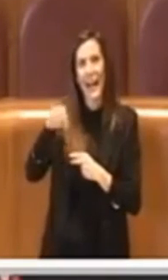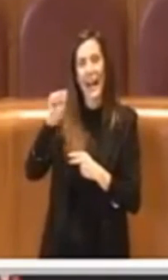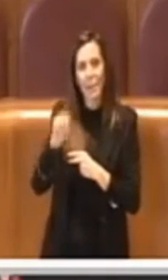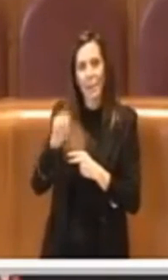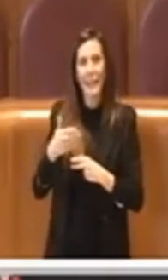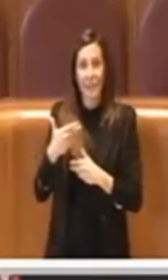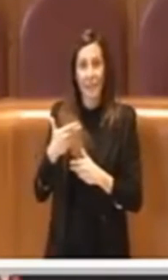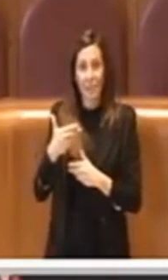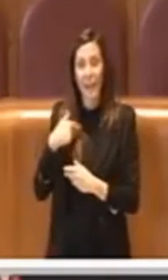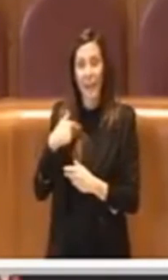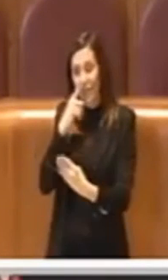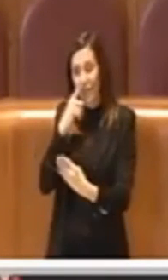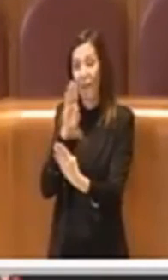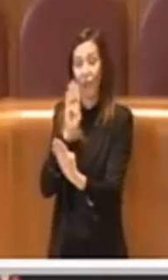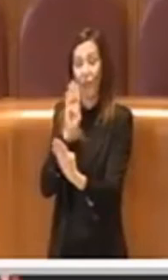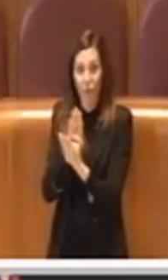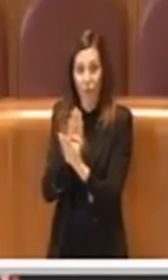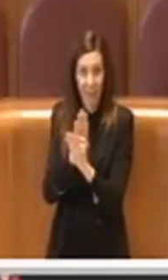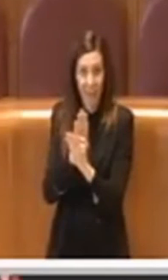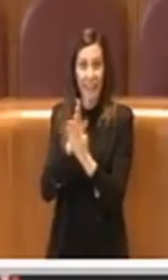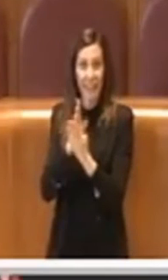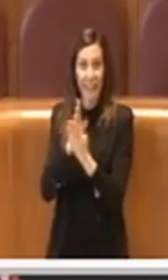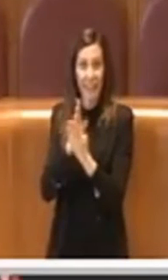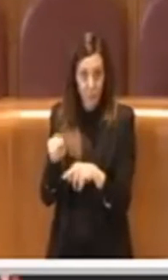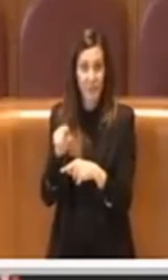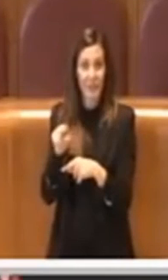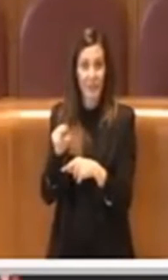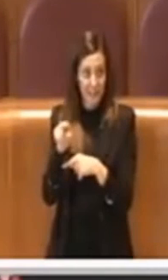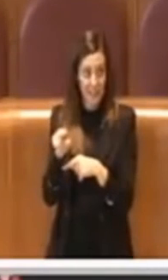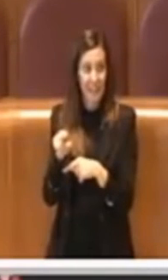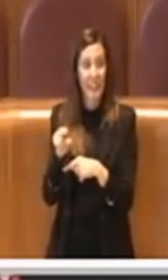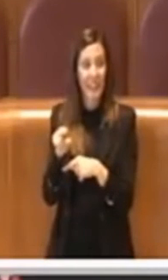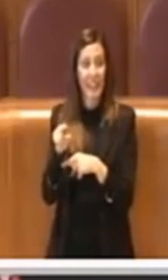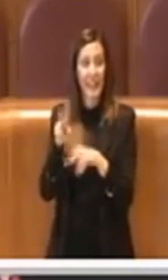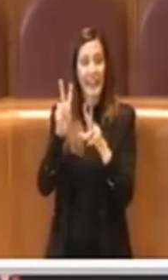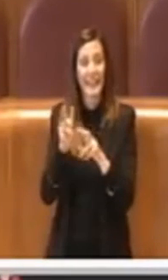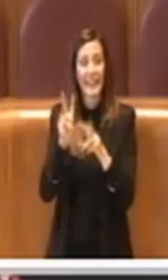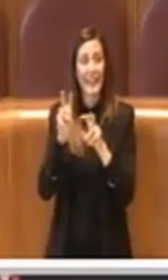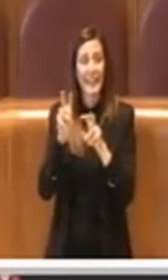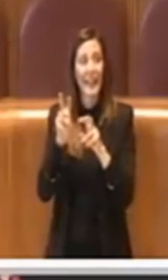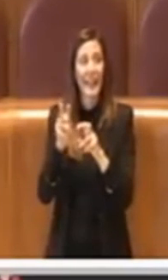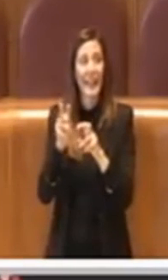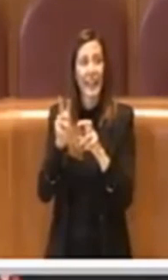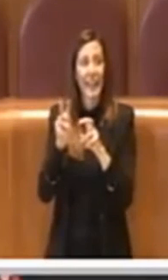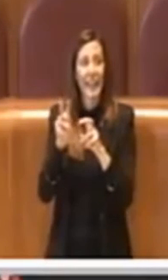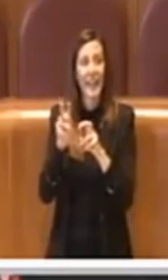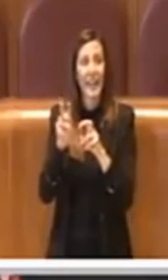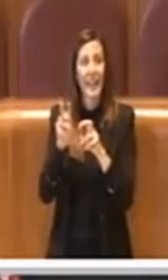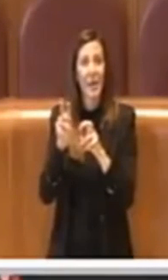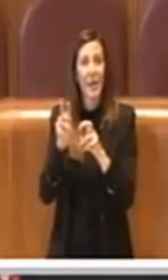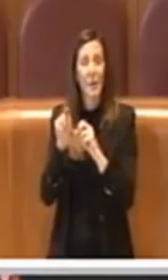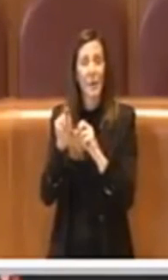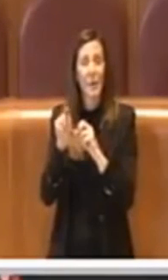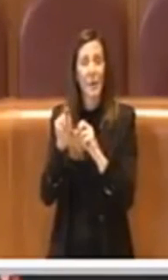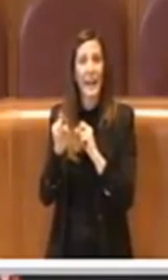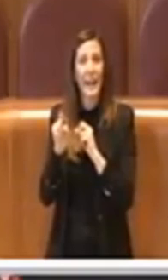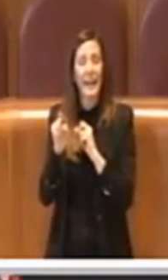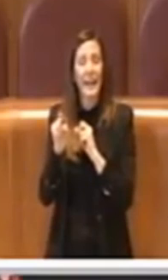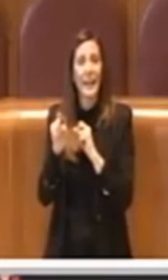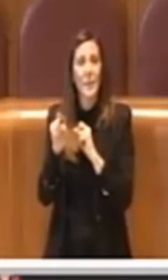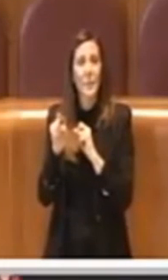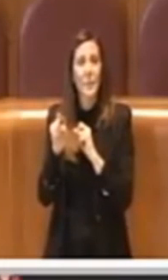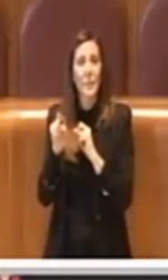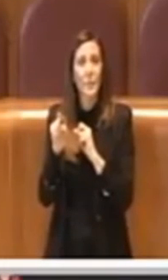affronteremo, e anche lì stiamo affrontando il tema per le cose, stiamo prendendo proprio il tema